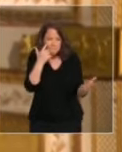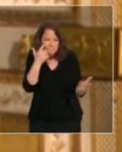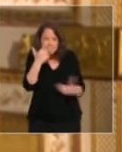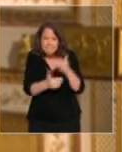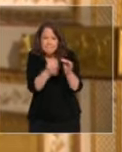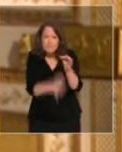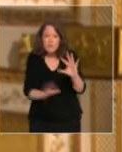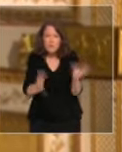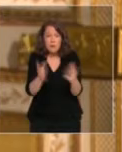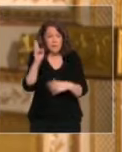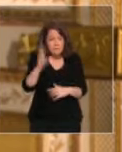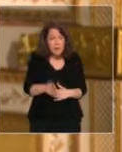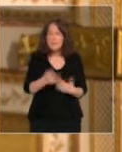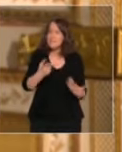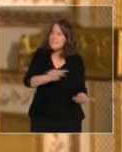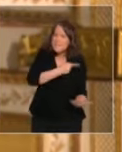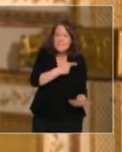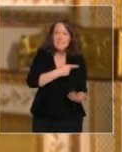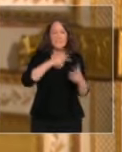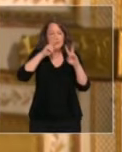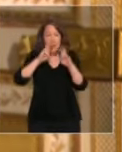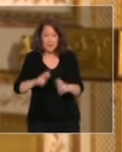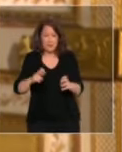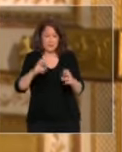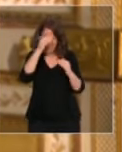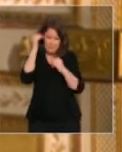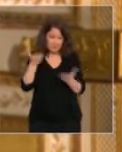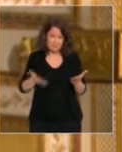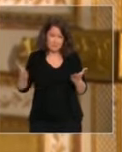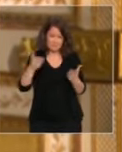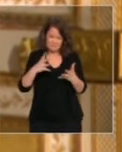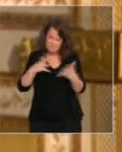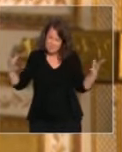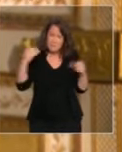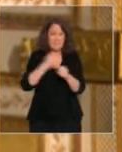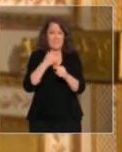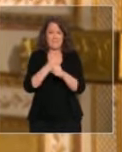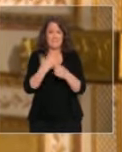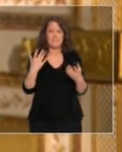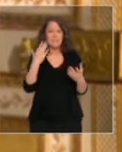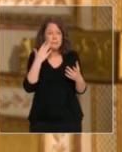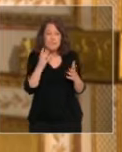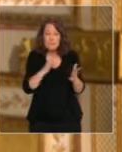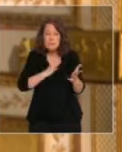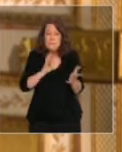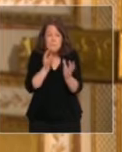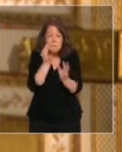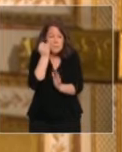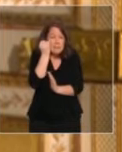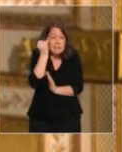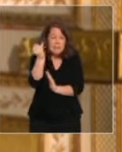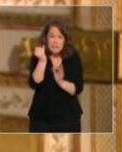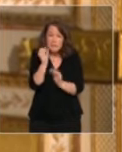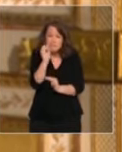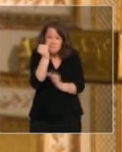nos médecins, nos chercheurs travaillent d'arrache-pied. Aucune piste n'est négligée. Aucune piste ne sera